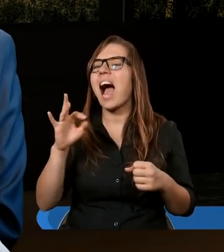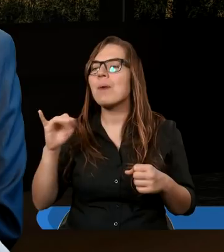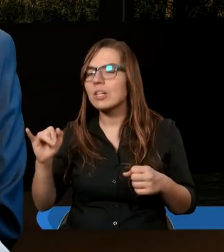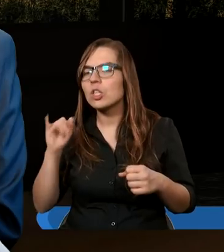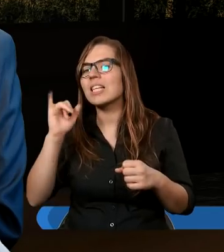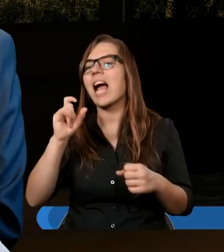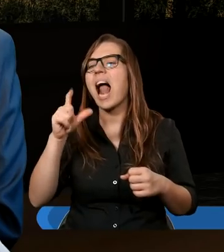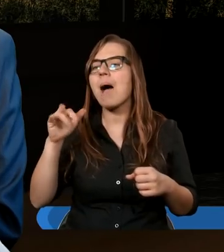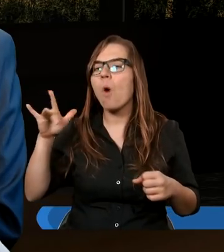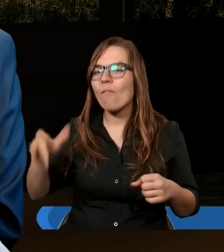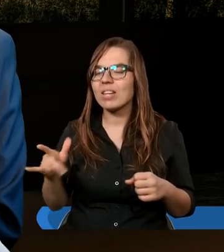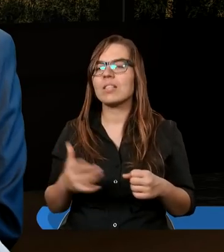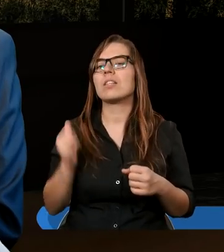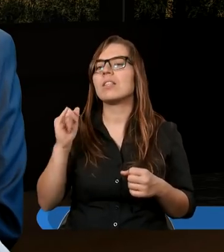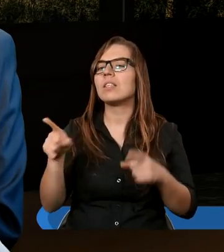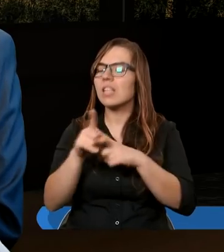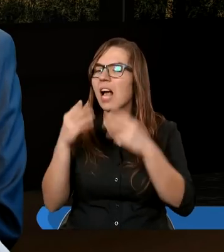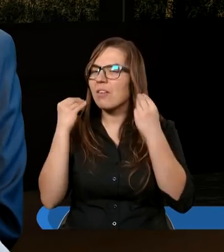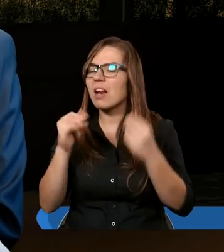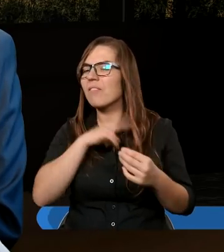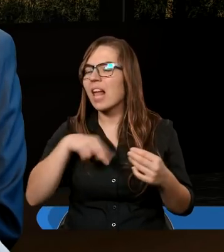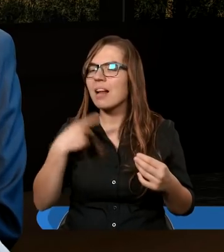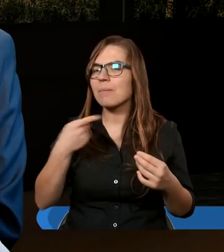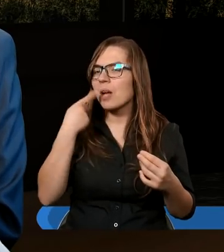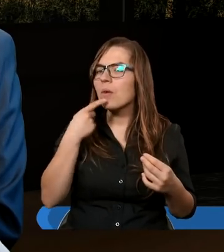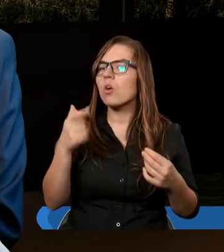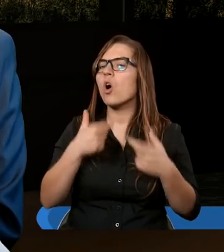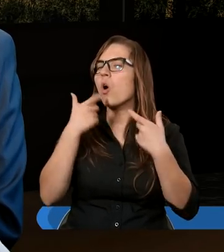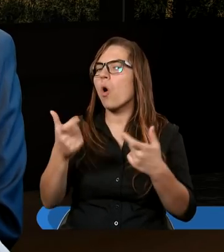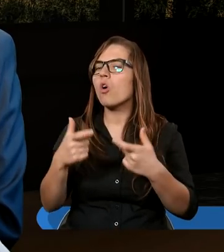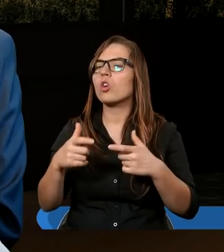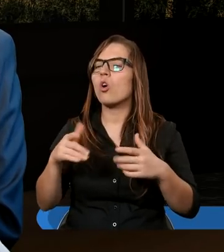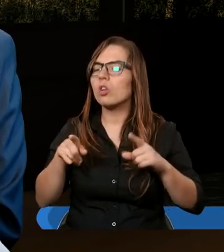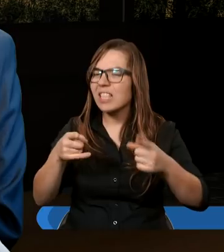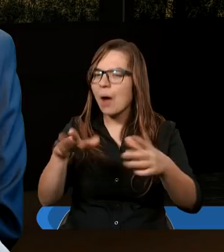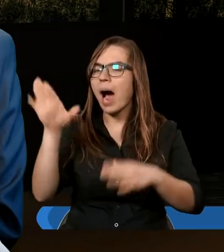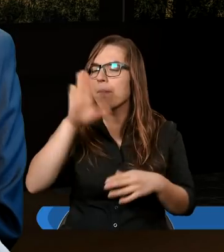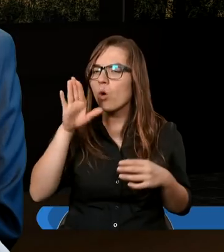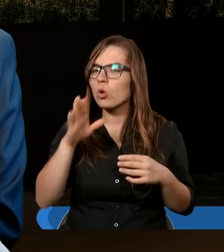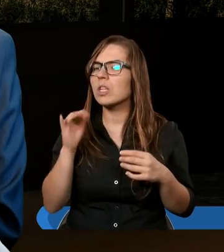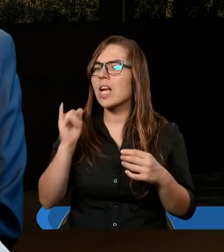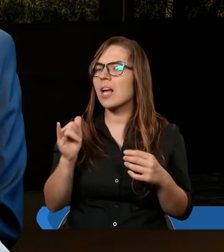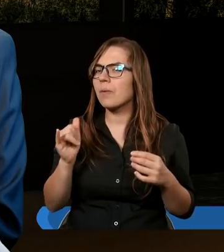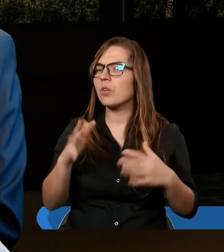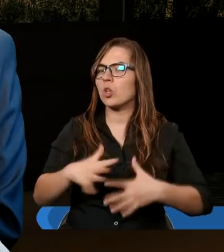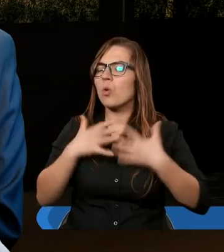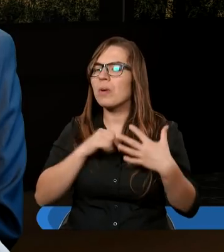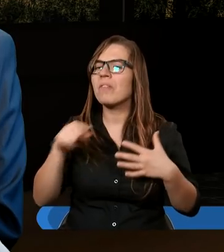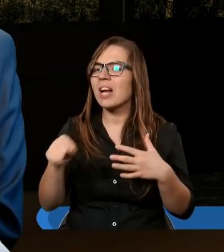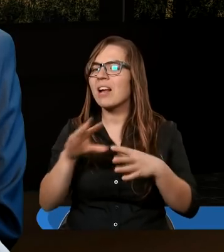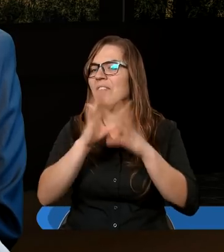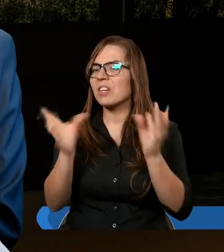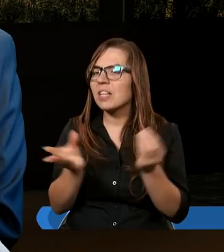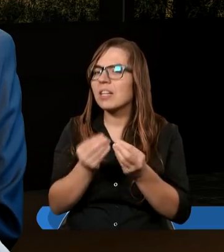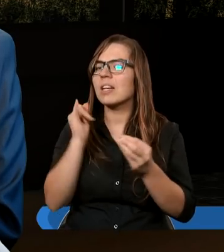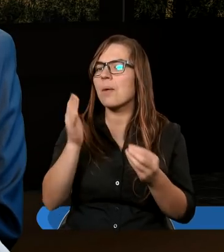i Arabowie, słyszymy ich, jak w naszych językach głoszą wielkie dzieła Boże. Zdumieli się wtedy wszyscy